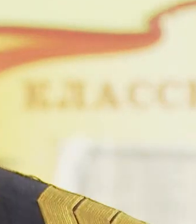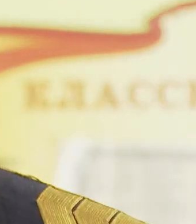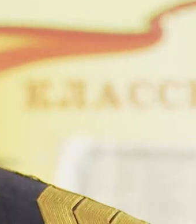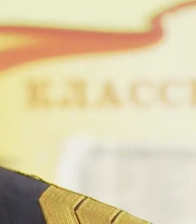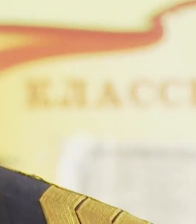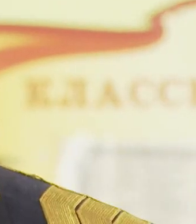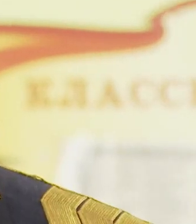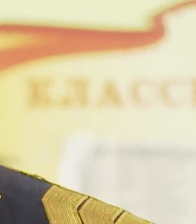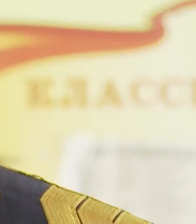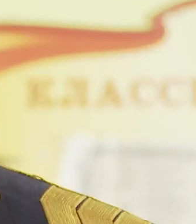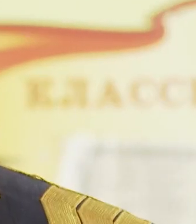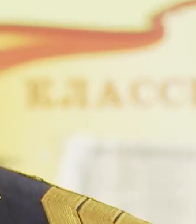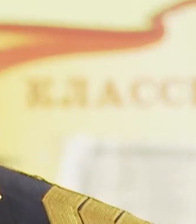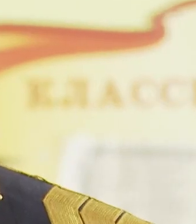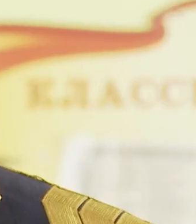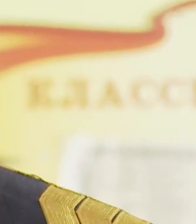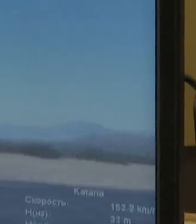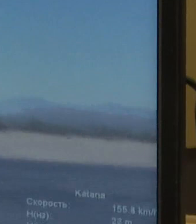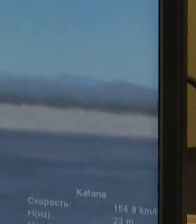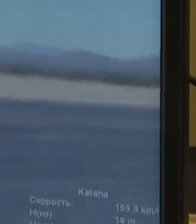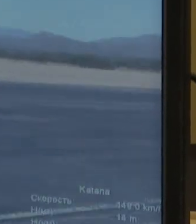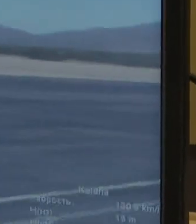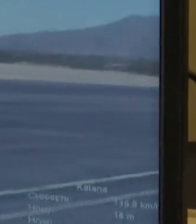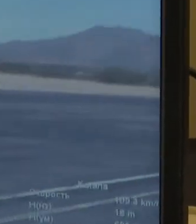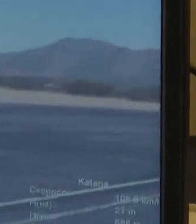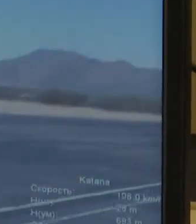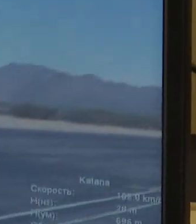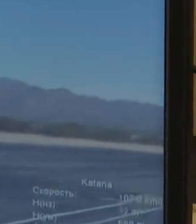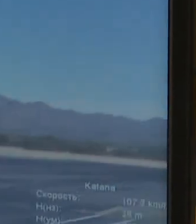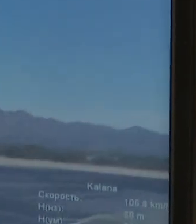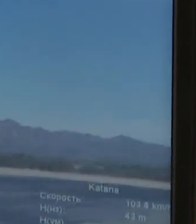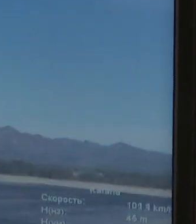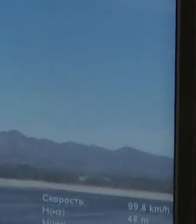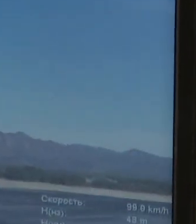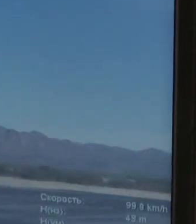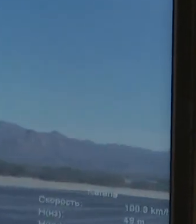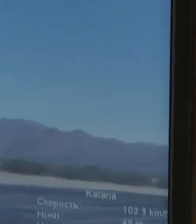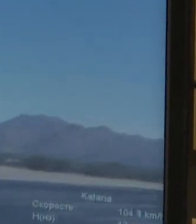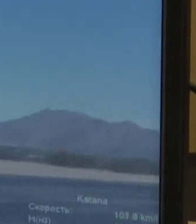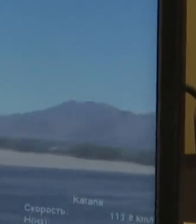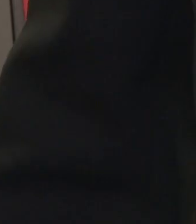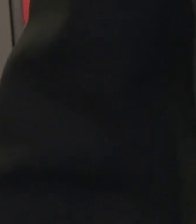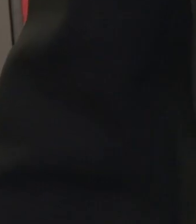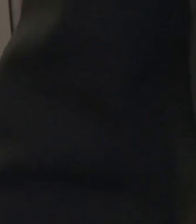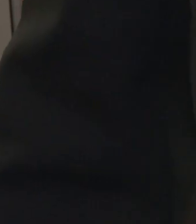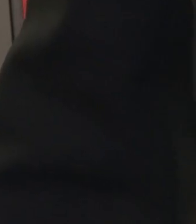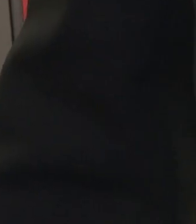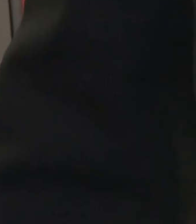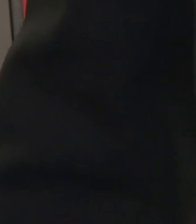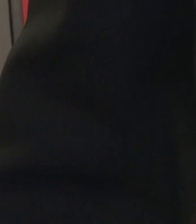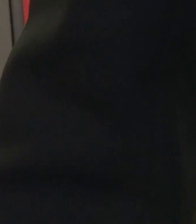был инструктором, преподавателем и авиационным инженером. Как рассказывает наш герой, полетами заинтересовался еще в школьные годы.